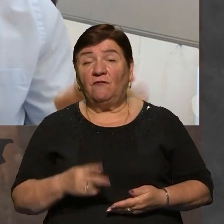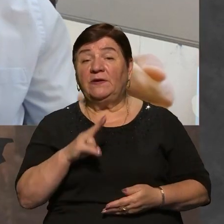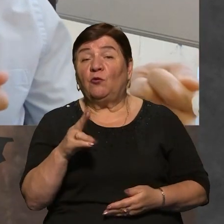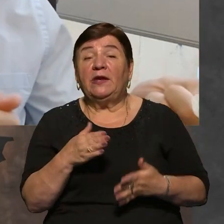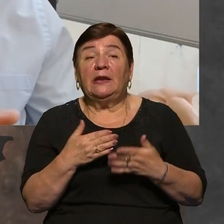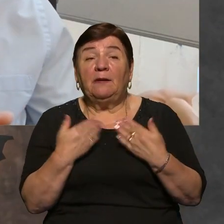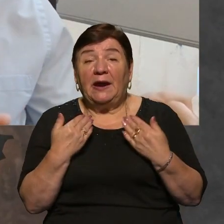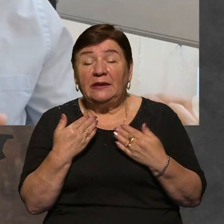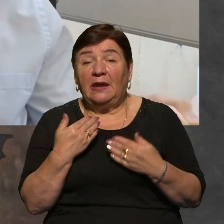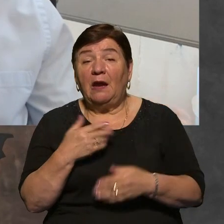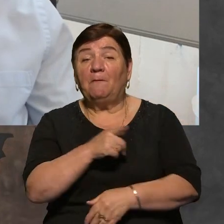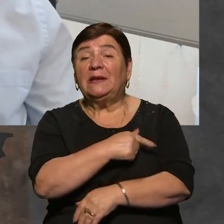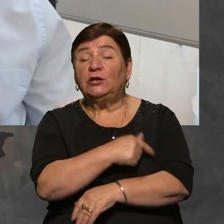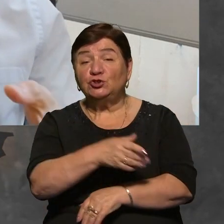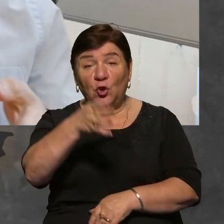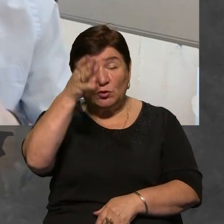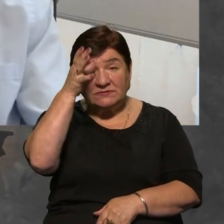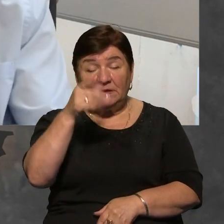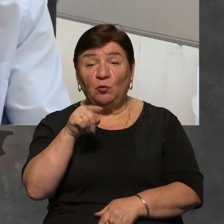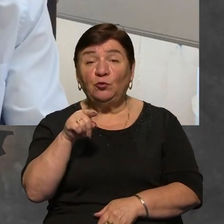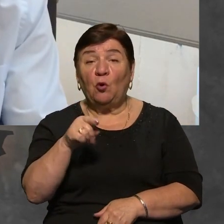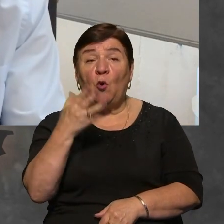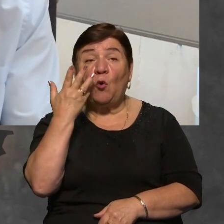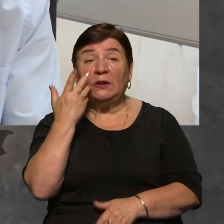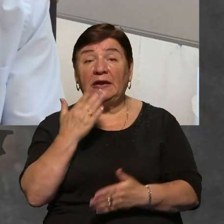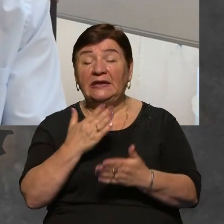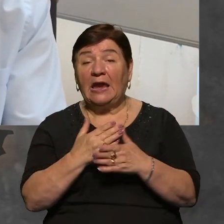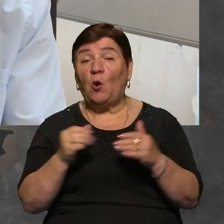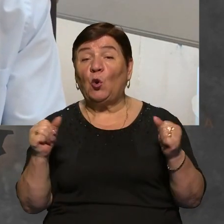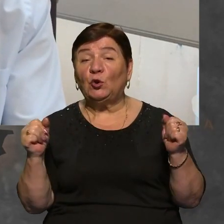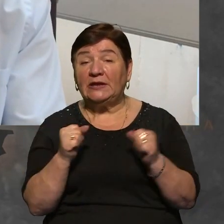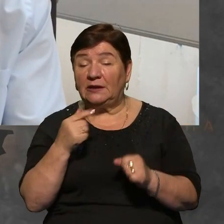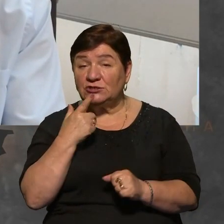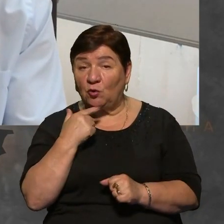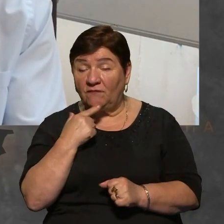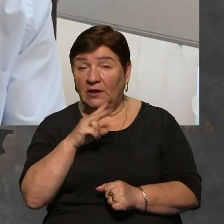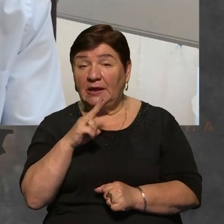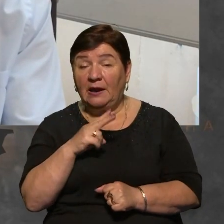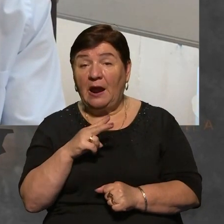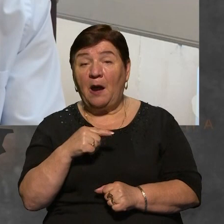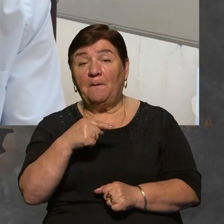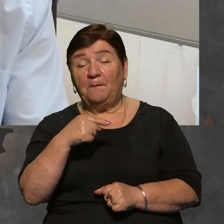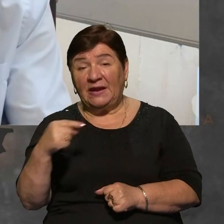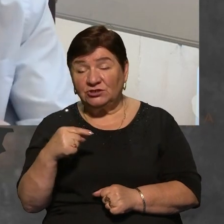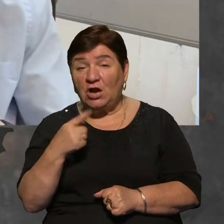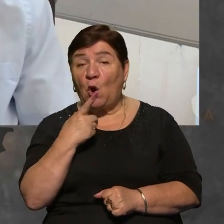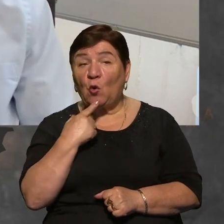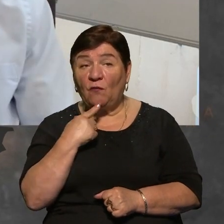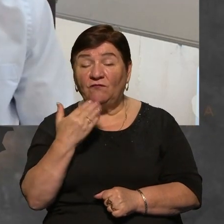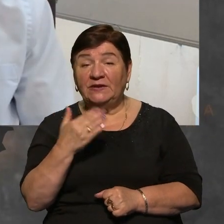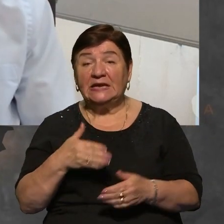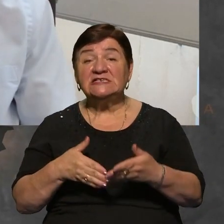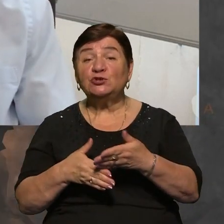медичної освіти. І у нього, коли є холодильник із кров'ю, яка є перша мінус, універсальна кров, і він її